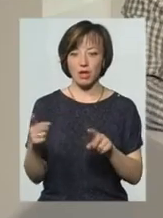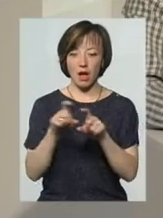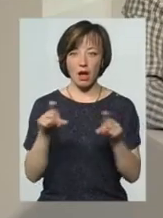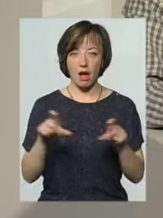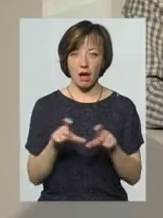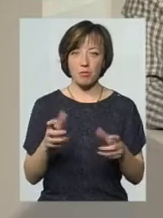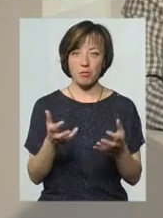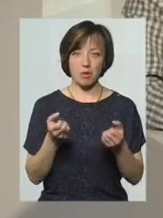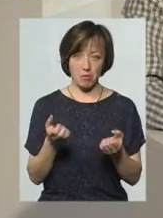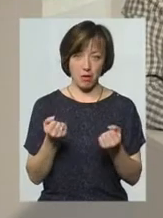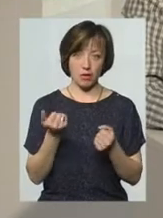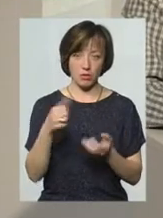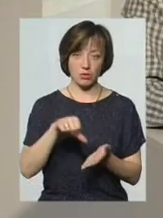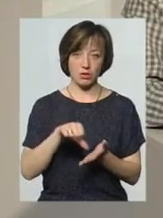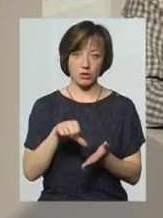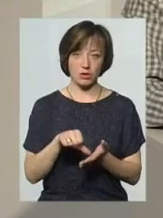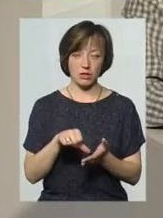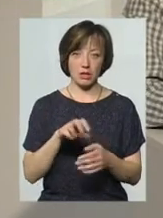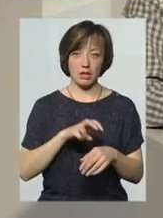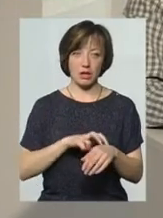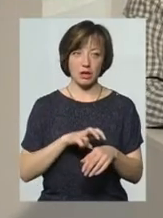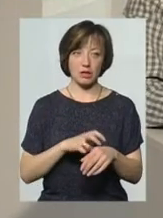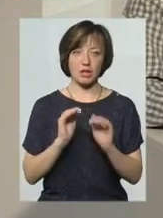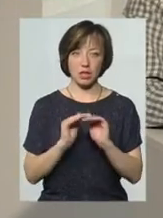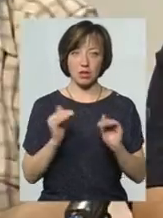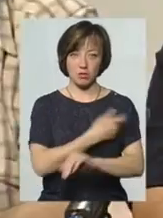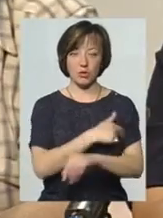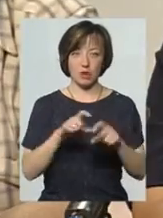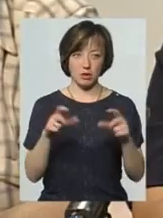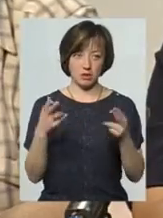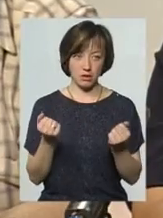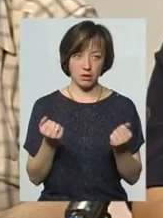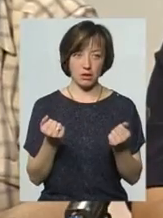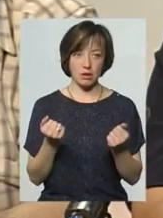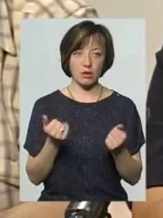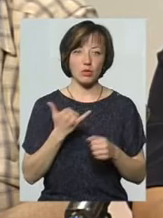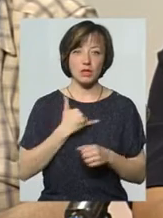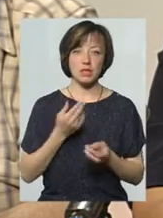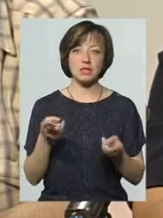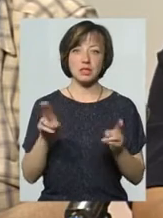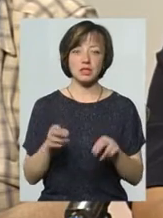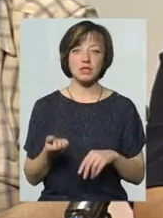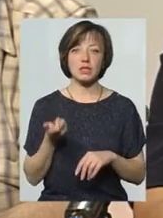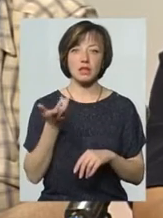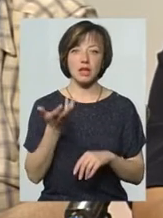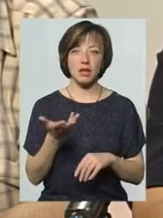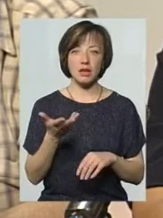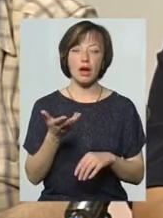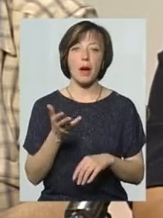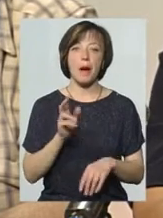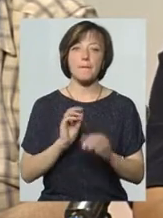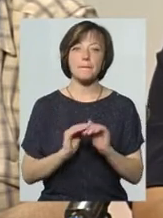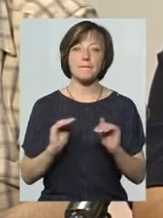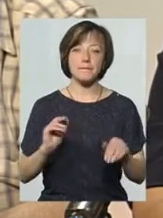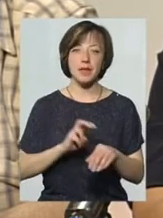знаю, є, приймають дільничні педіатри і дитячі поліклінці. Так? Ну, у нас залишилось декілька педіатрів-консультантів,